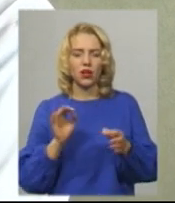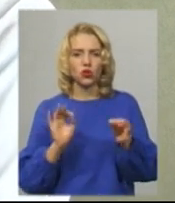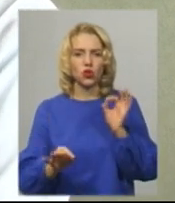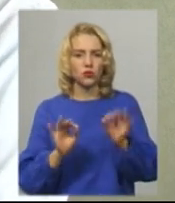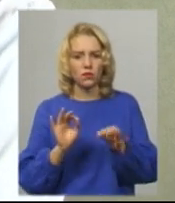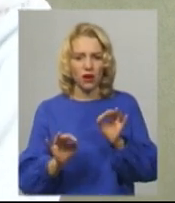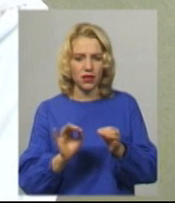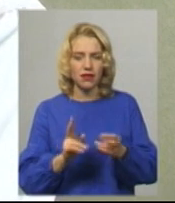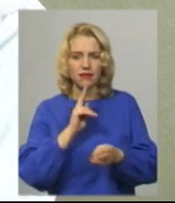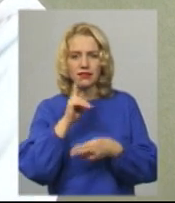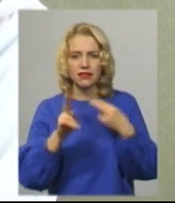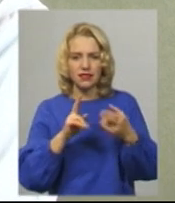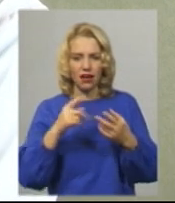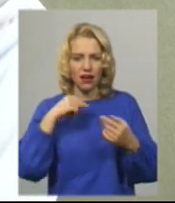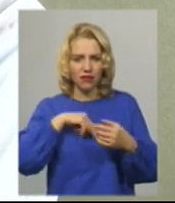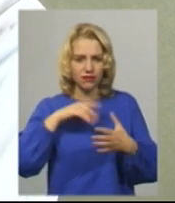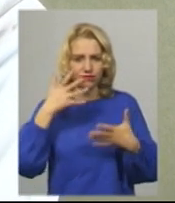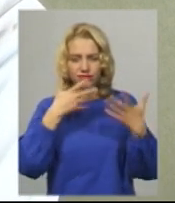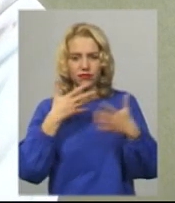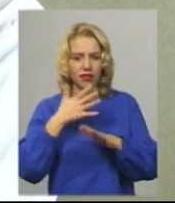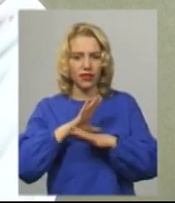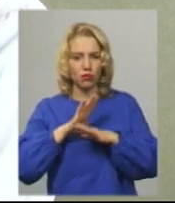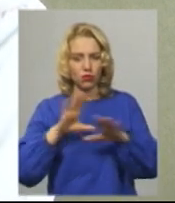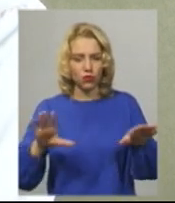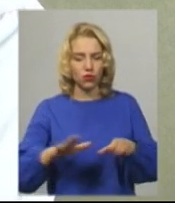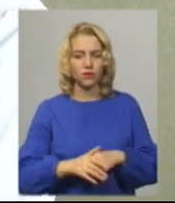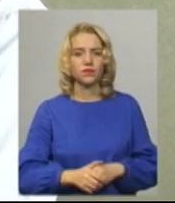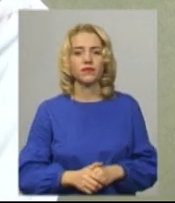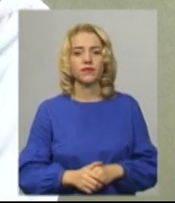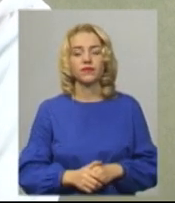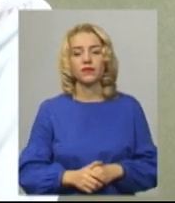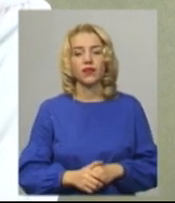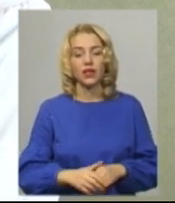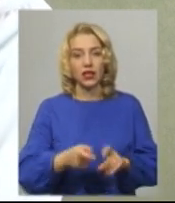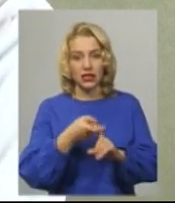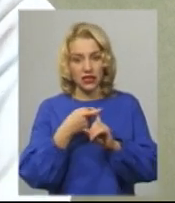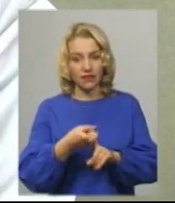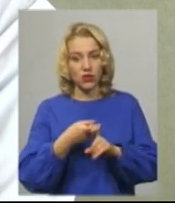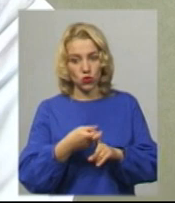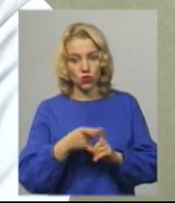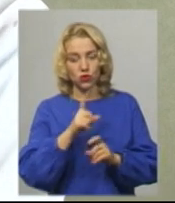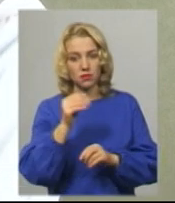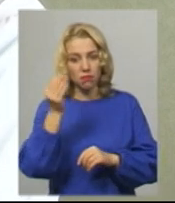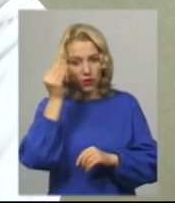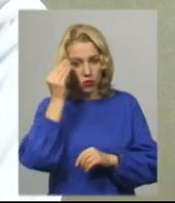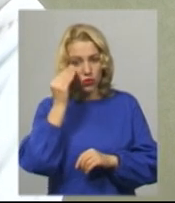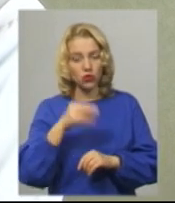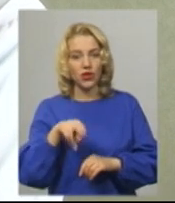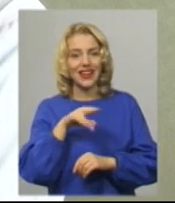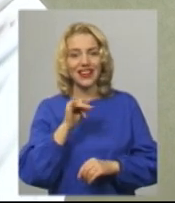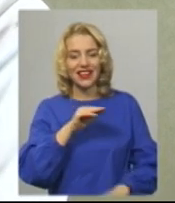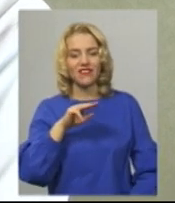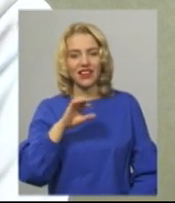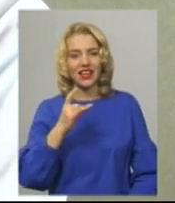кар такого загально-интексикаційного характеру у нього не було. У зв'язку з підозрою на дифтерію,